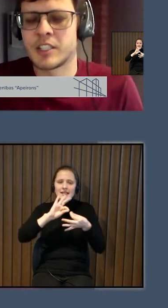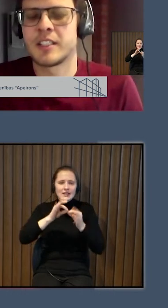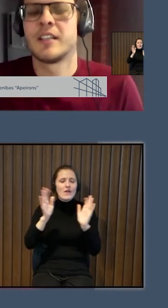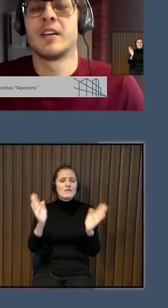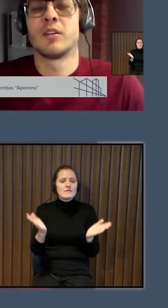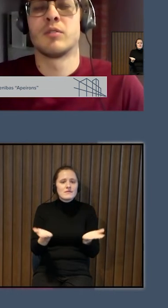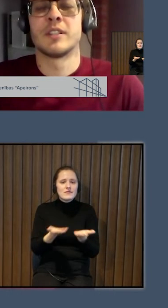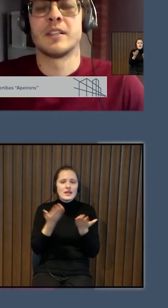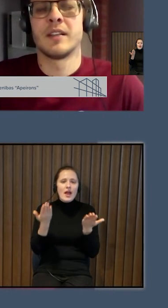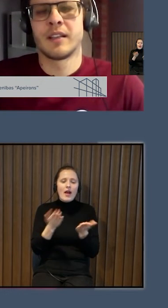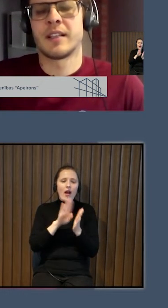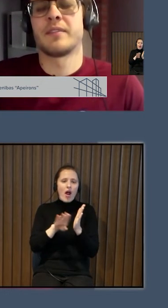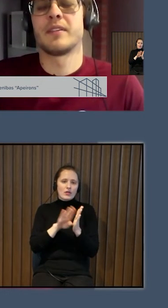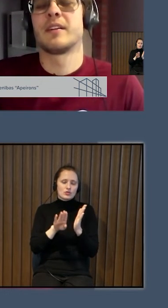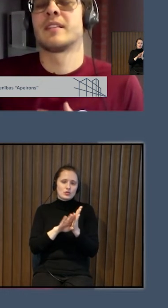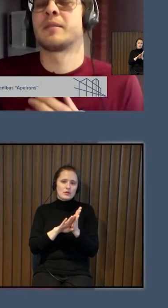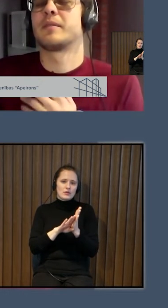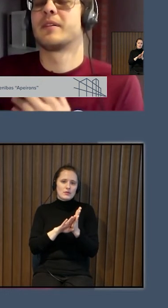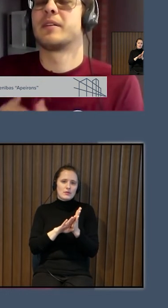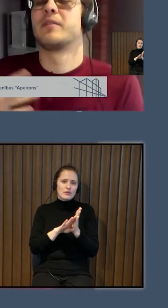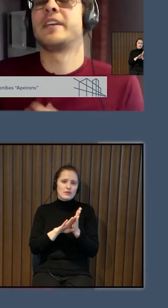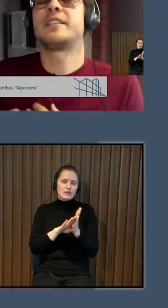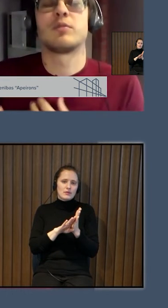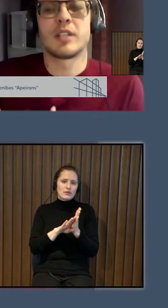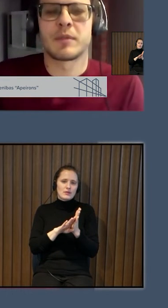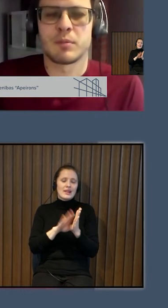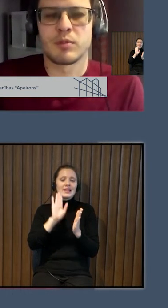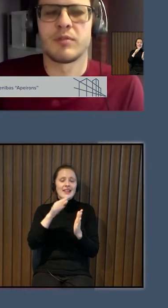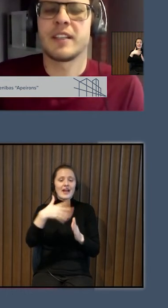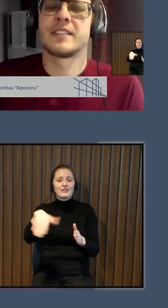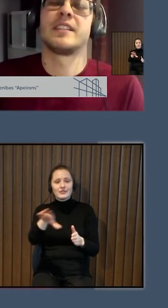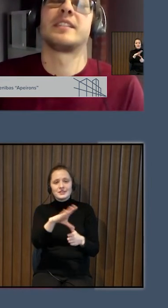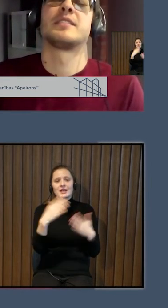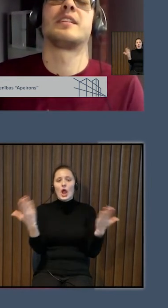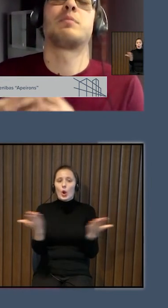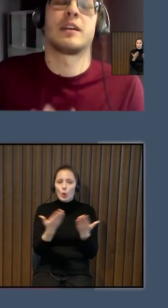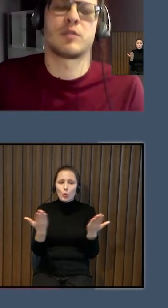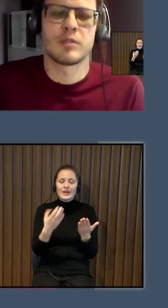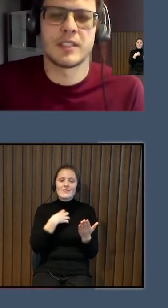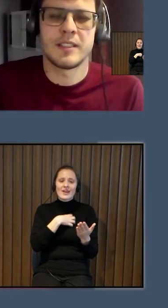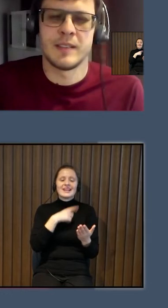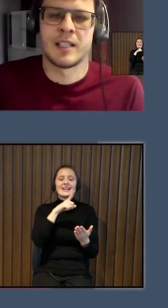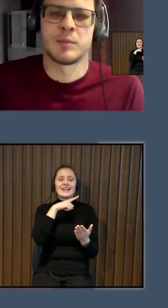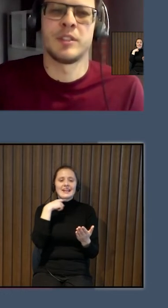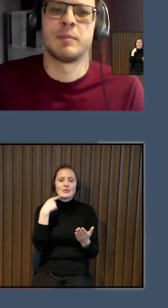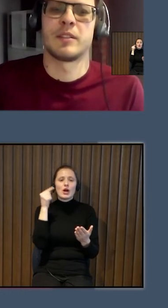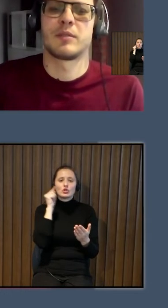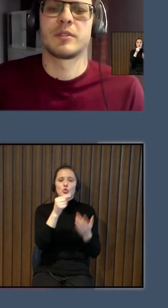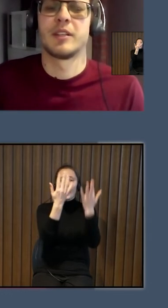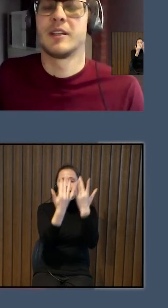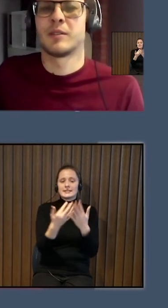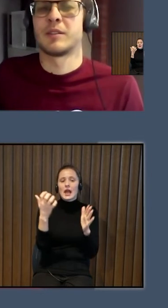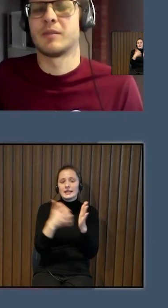vienkārši, un lai visi, kuriem tas būtu vajadzīgs, gribētu šo te risinājumu